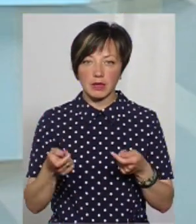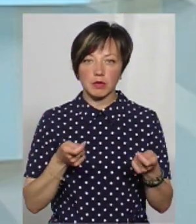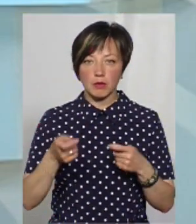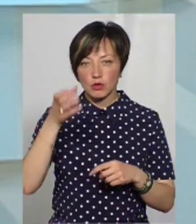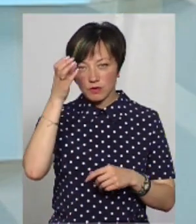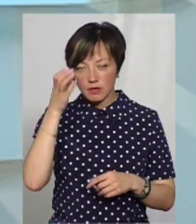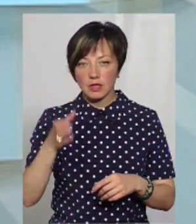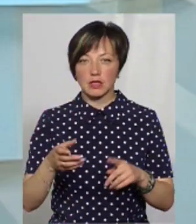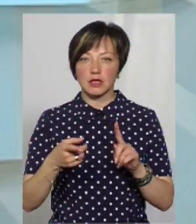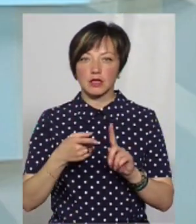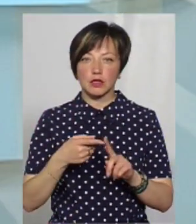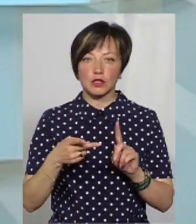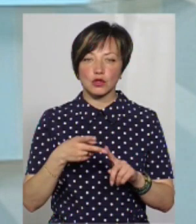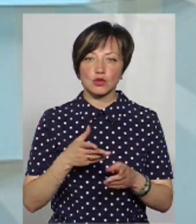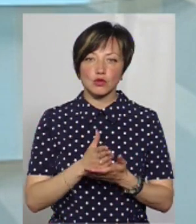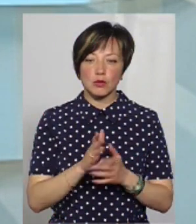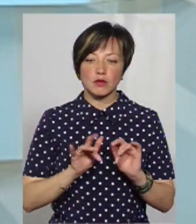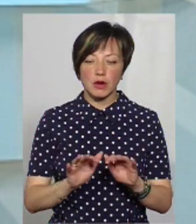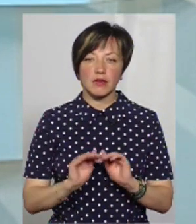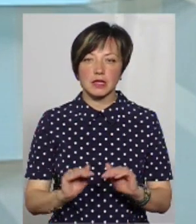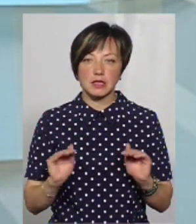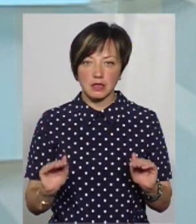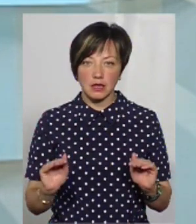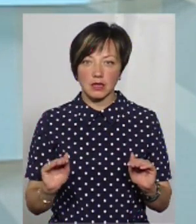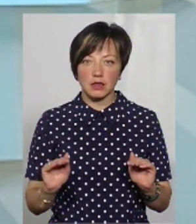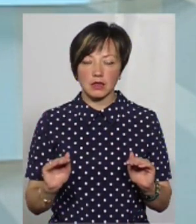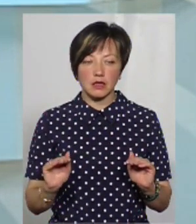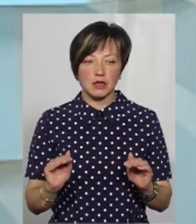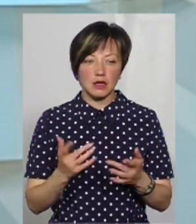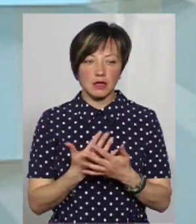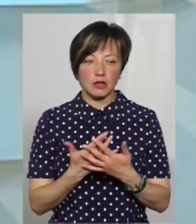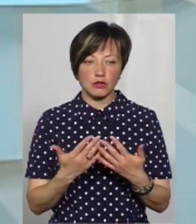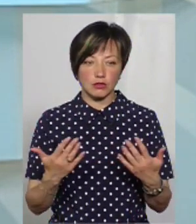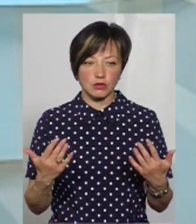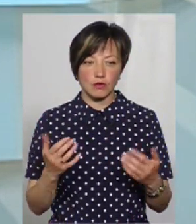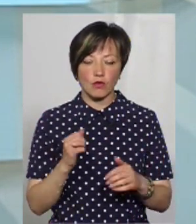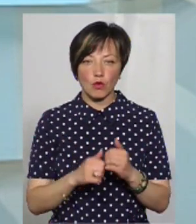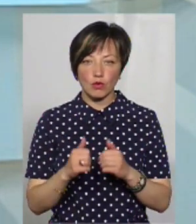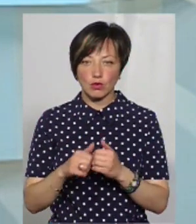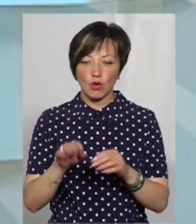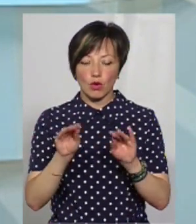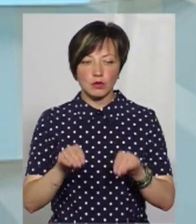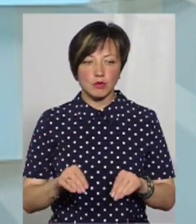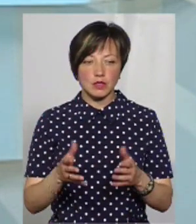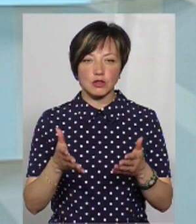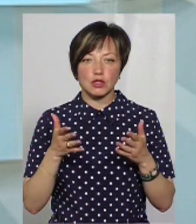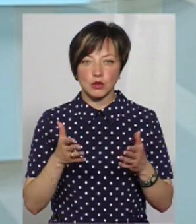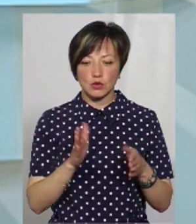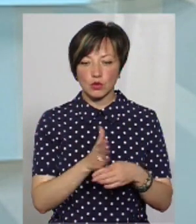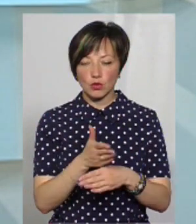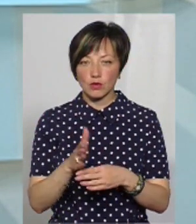Департамент освіти, служба у справах дітей, там і ряд інших. В кожного розписано чітко